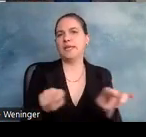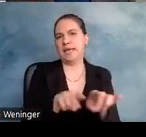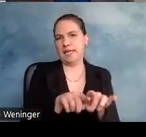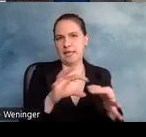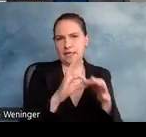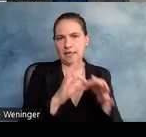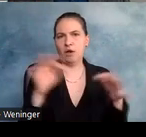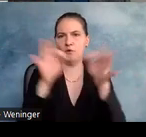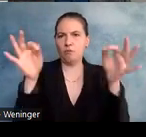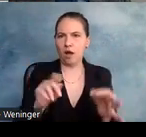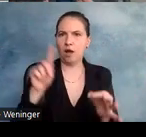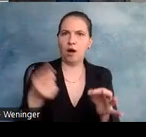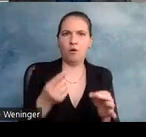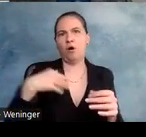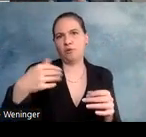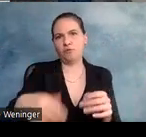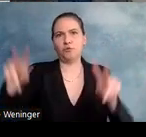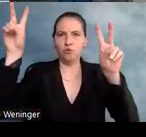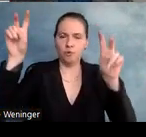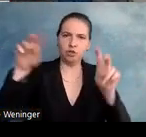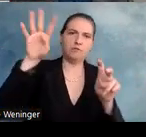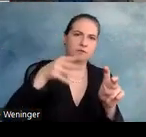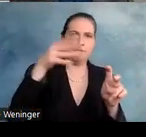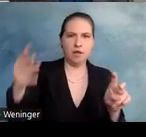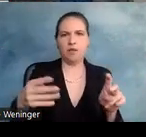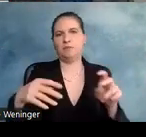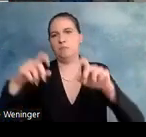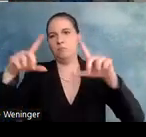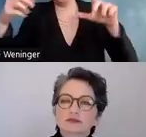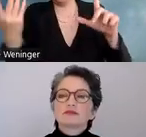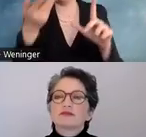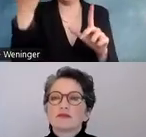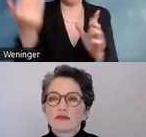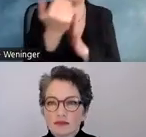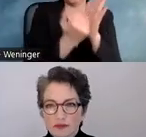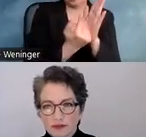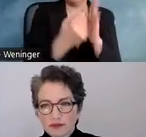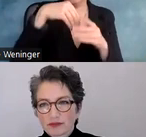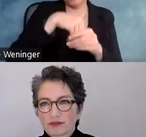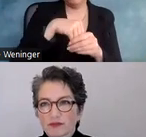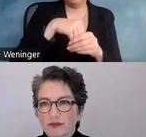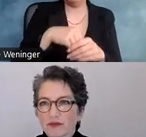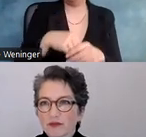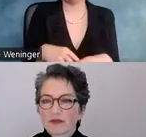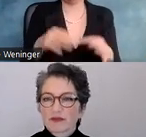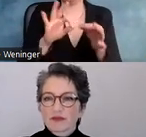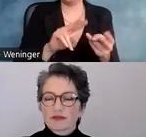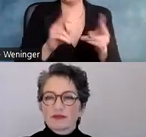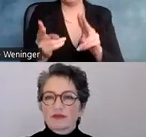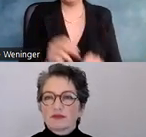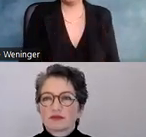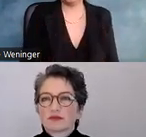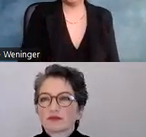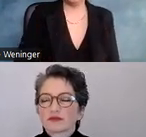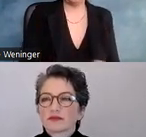Formulare haben auch oft Überschriften, Tabellen, Bilder, Listen mit drin. Also wenn es sich um so eine